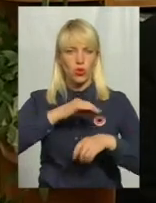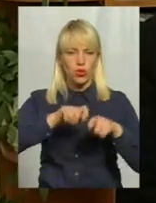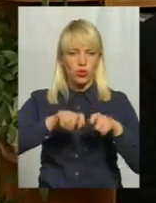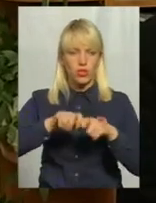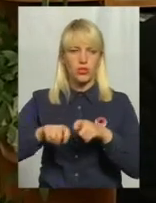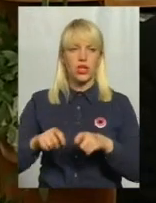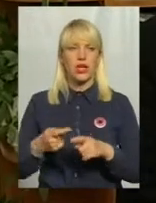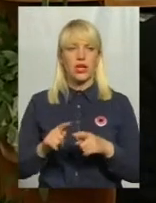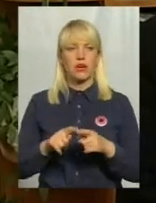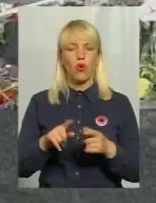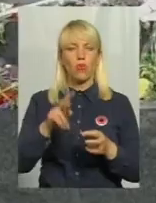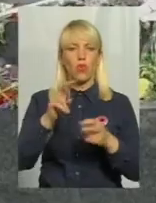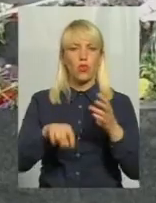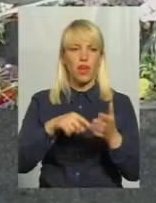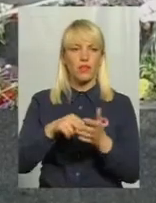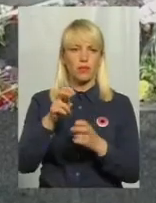нагляд комунального підприємства.